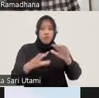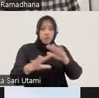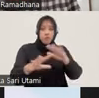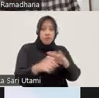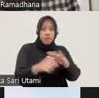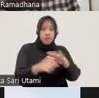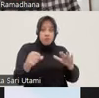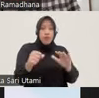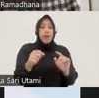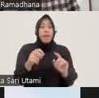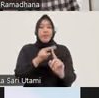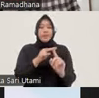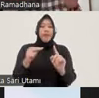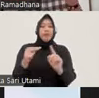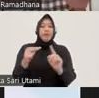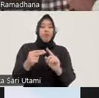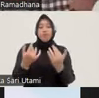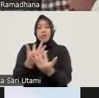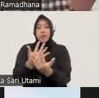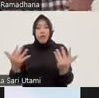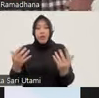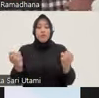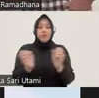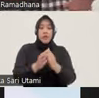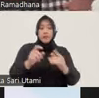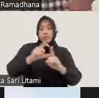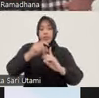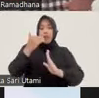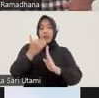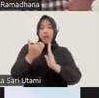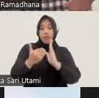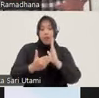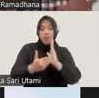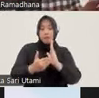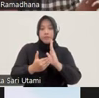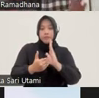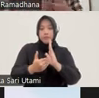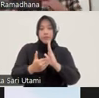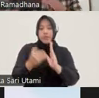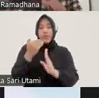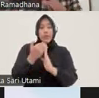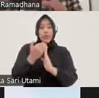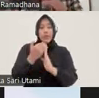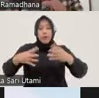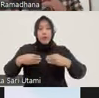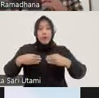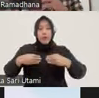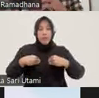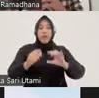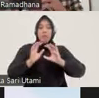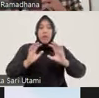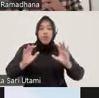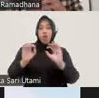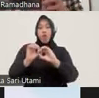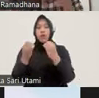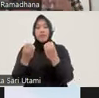persepsi masyarakat dan data yang didapatkan oleh banyak organisasi